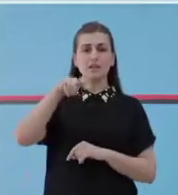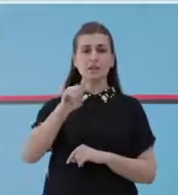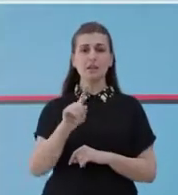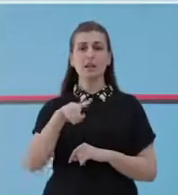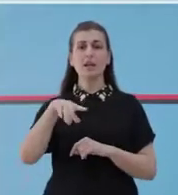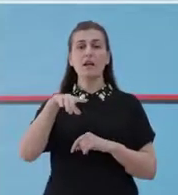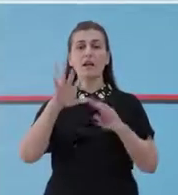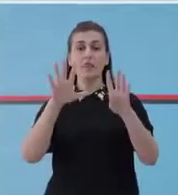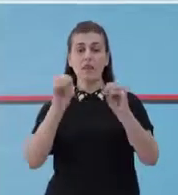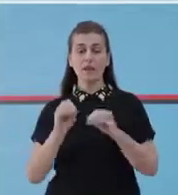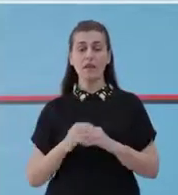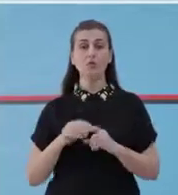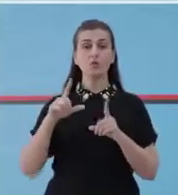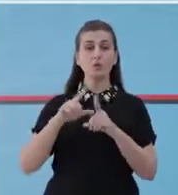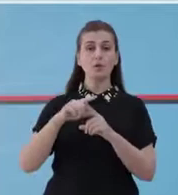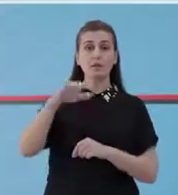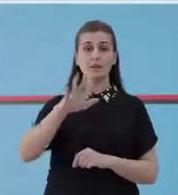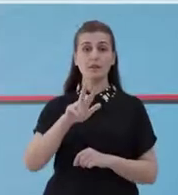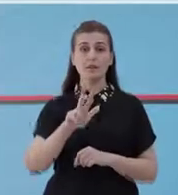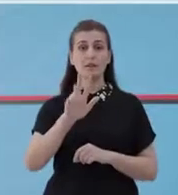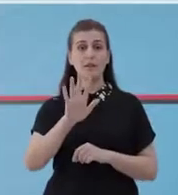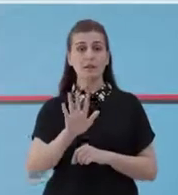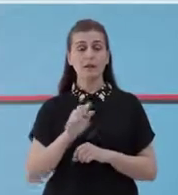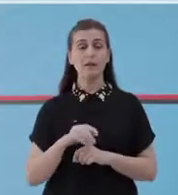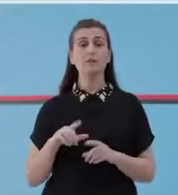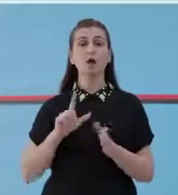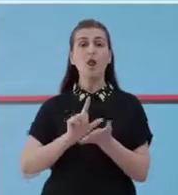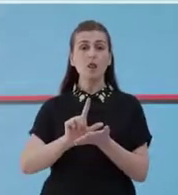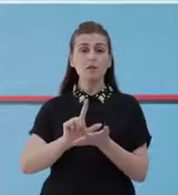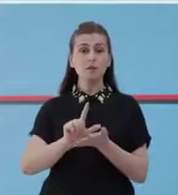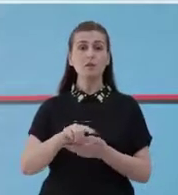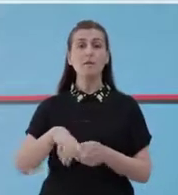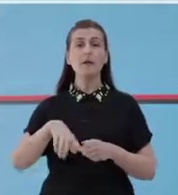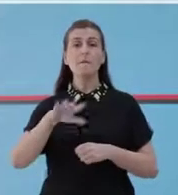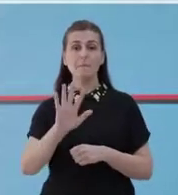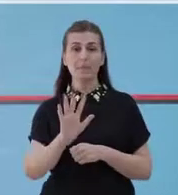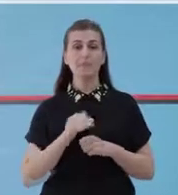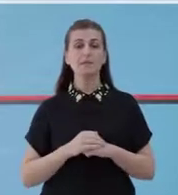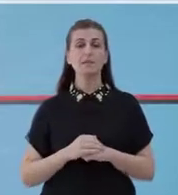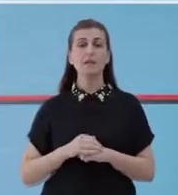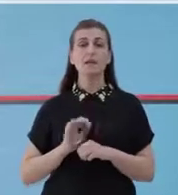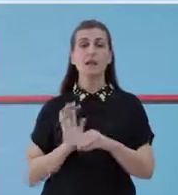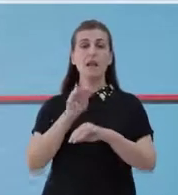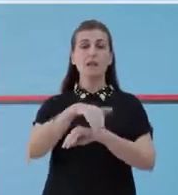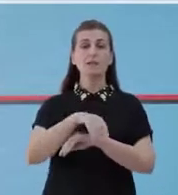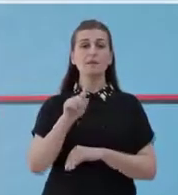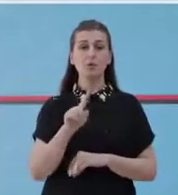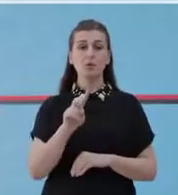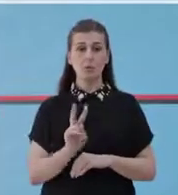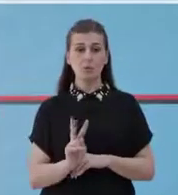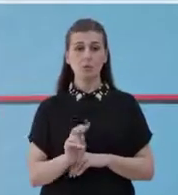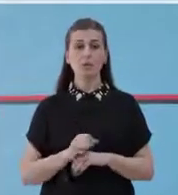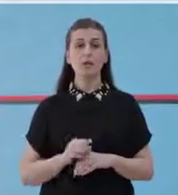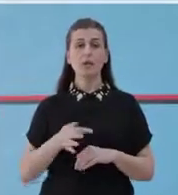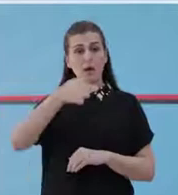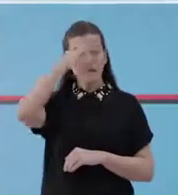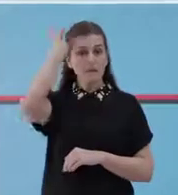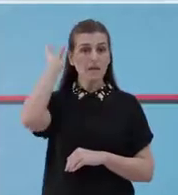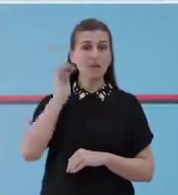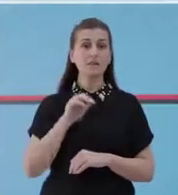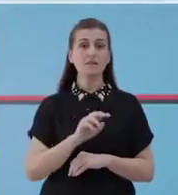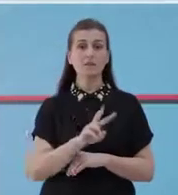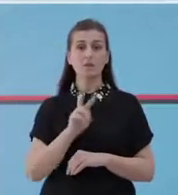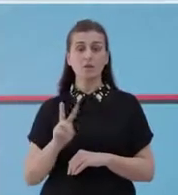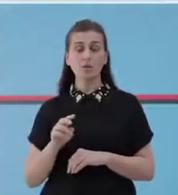raste, Durës 38, Lushnje 5 raste, Elbasan 12 raste, Fier 32